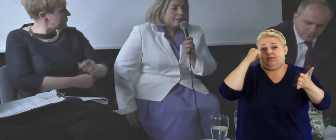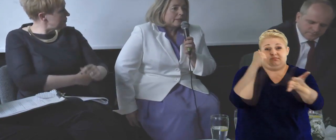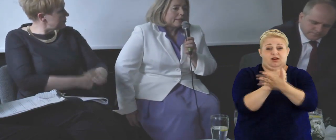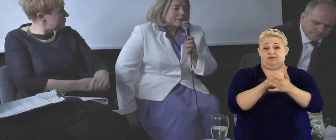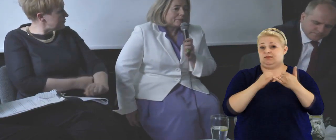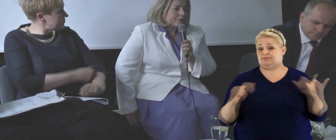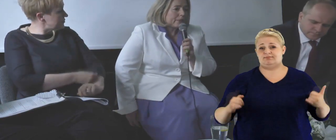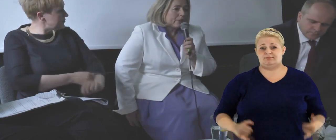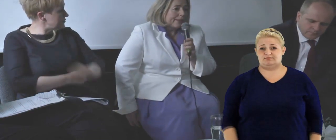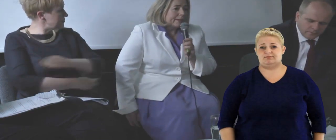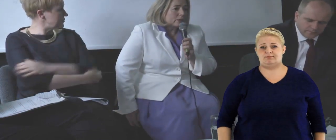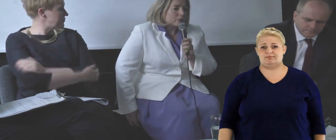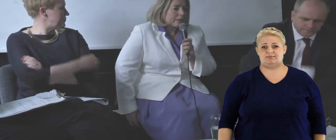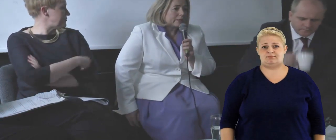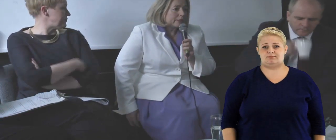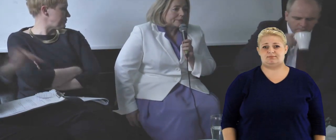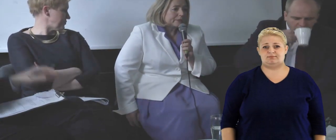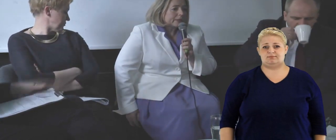rozmaite,